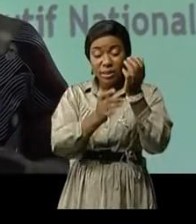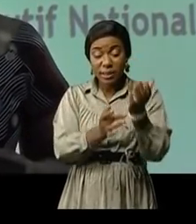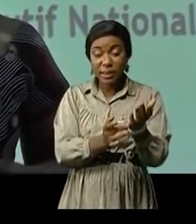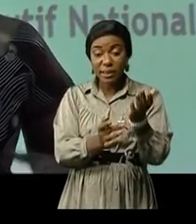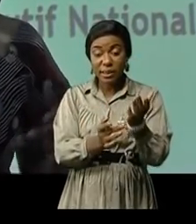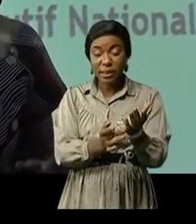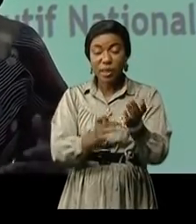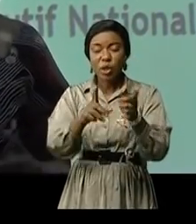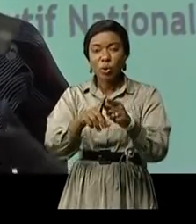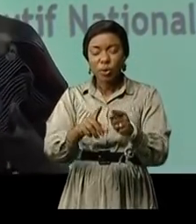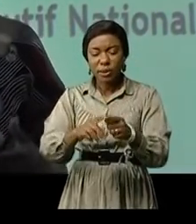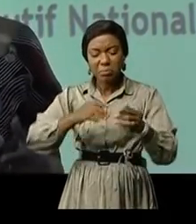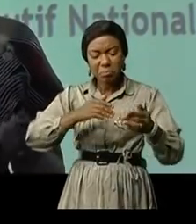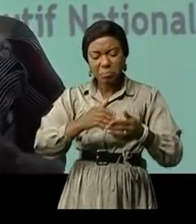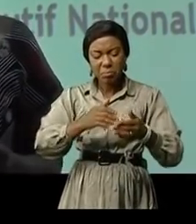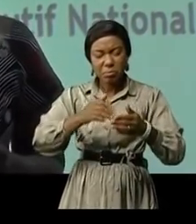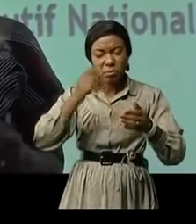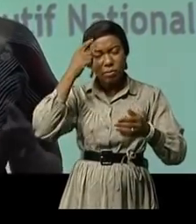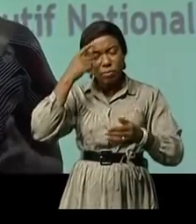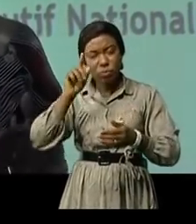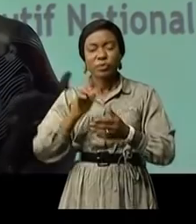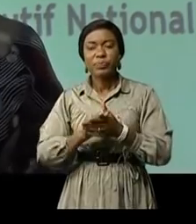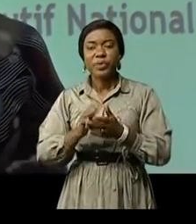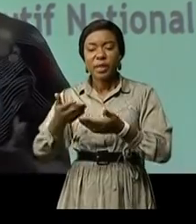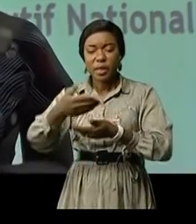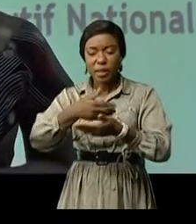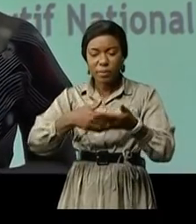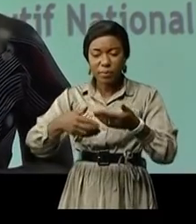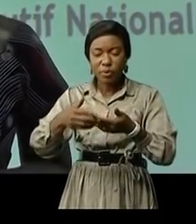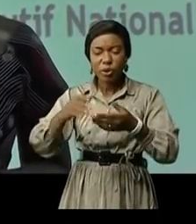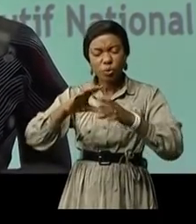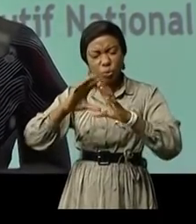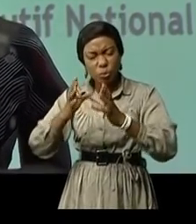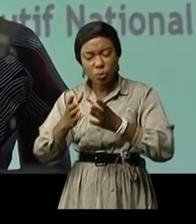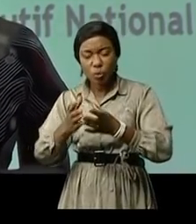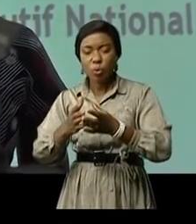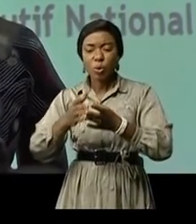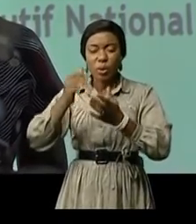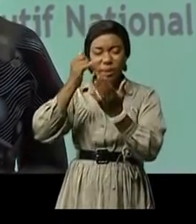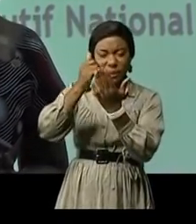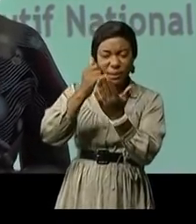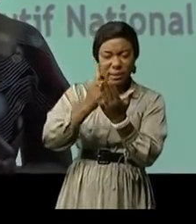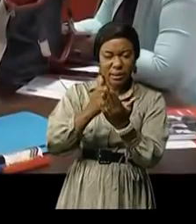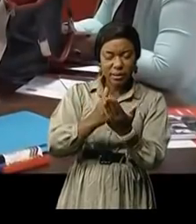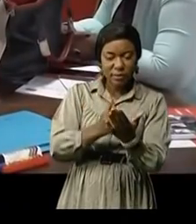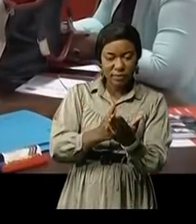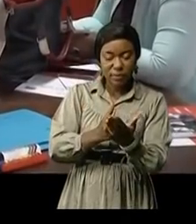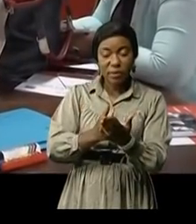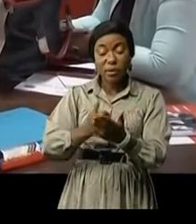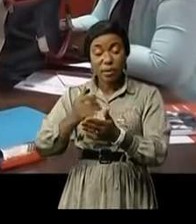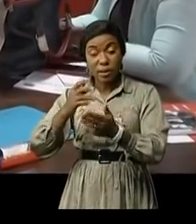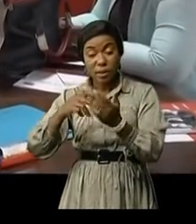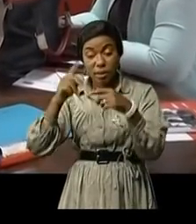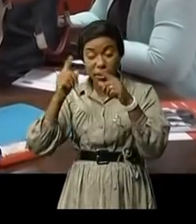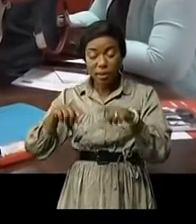'approche pour reprendre aux cas qu'ils ont identifiés à ce moment. Une approche